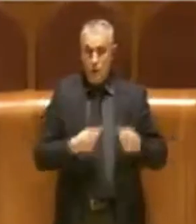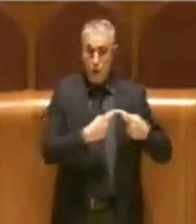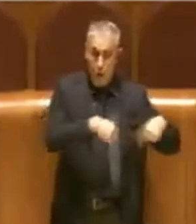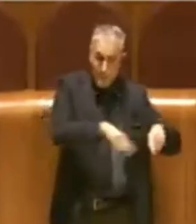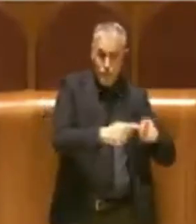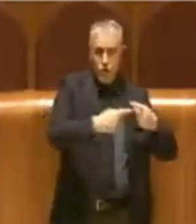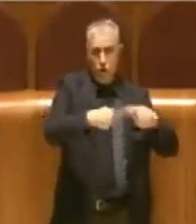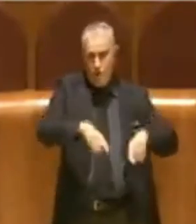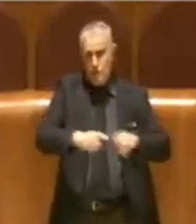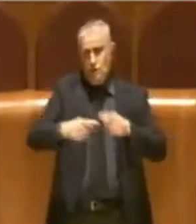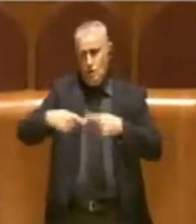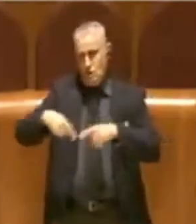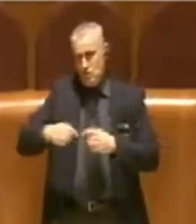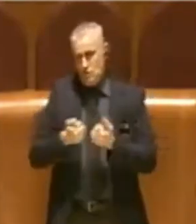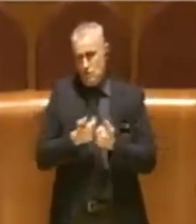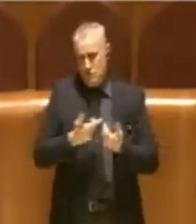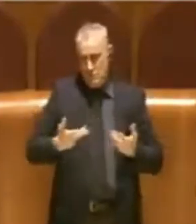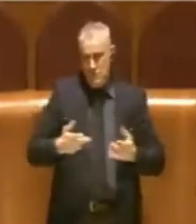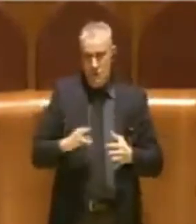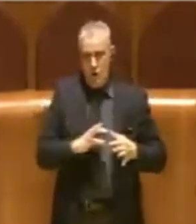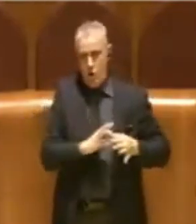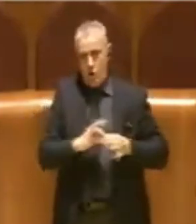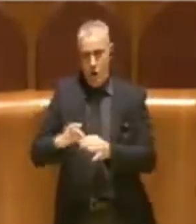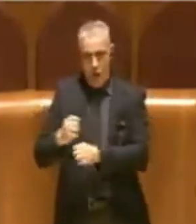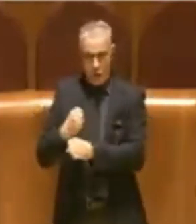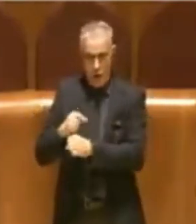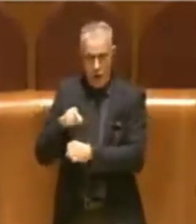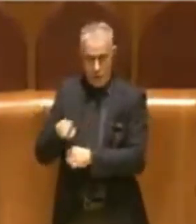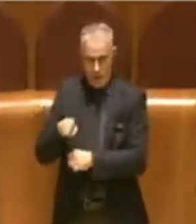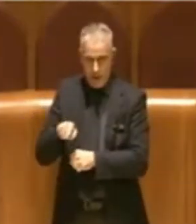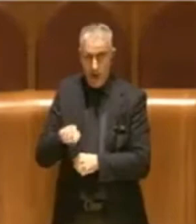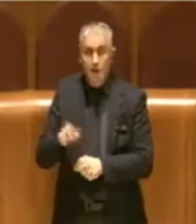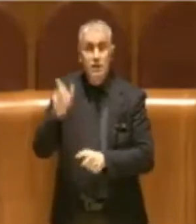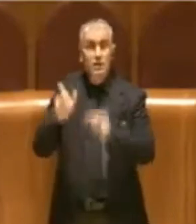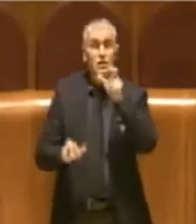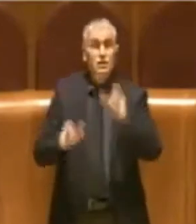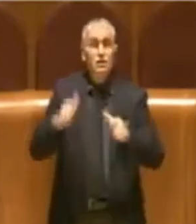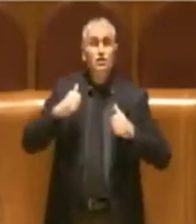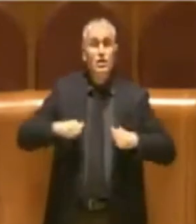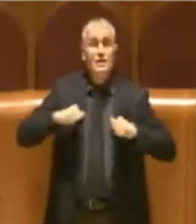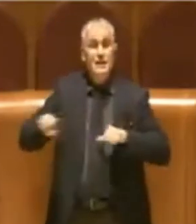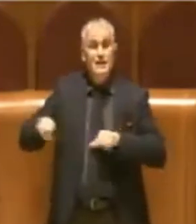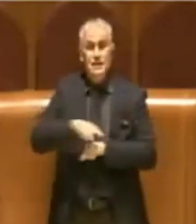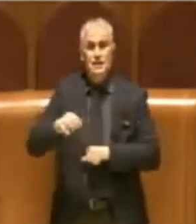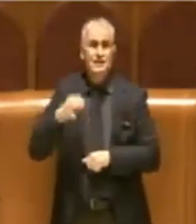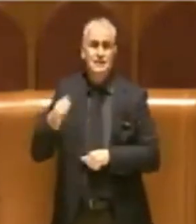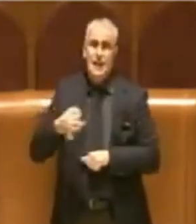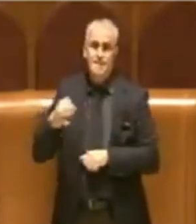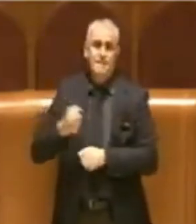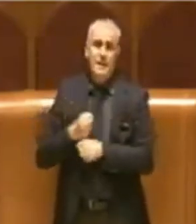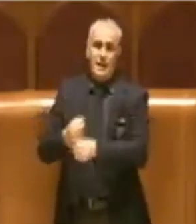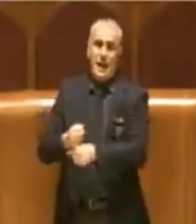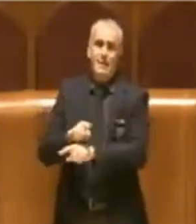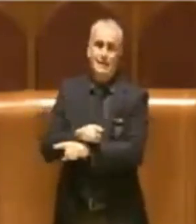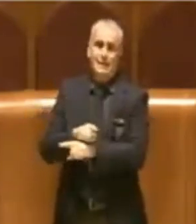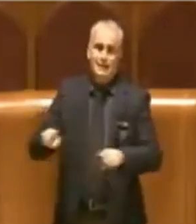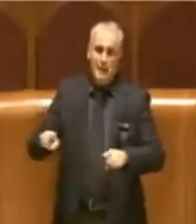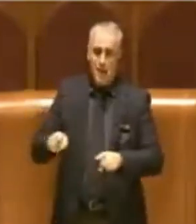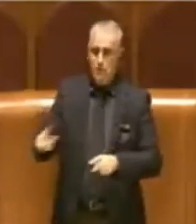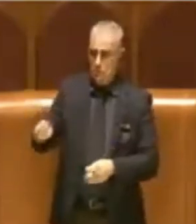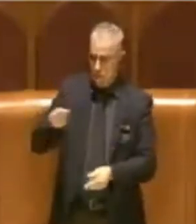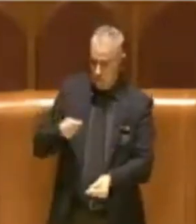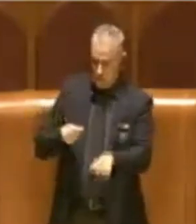abbiamo fatto su quest'opera i cittadini ci hanno sempre rappresentato delle